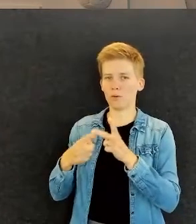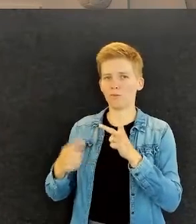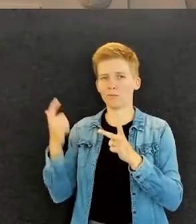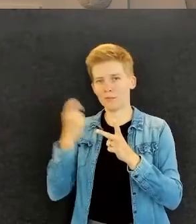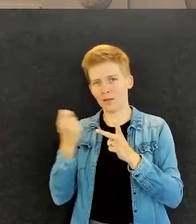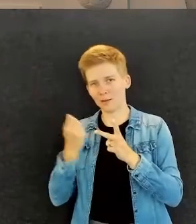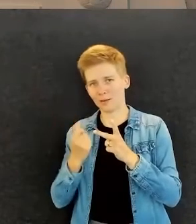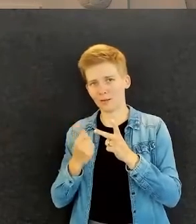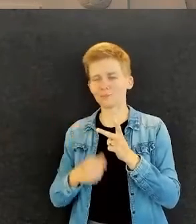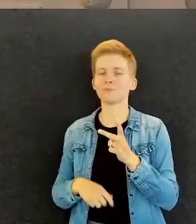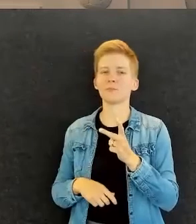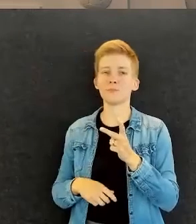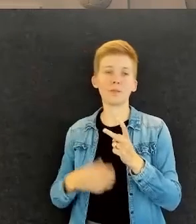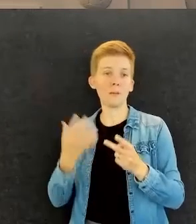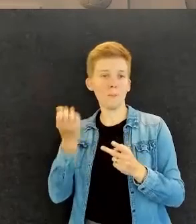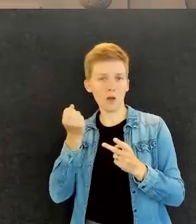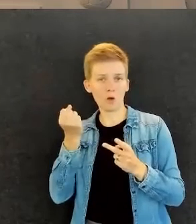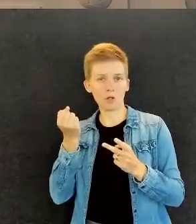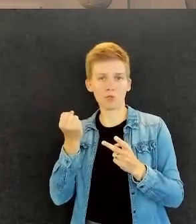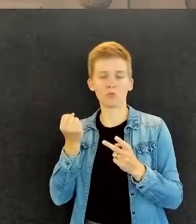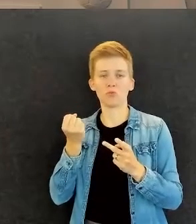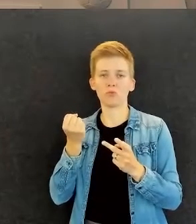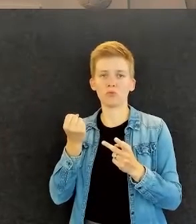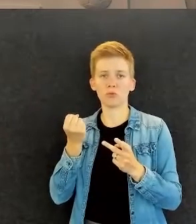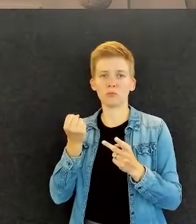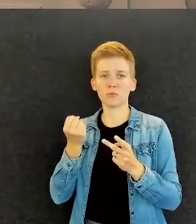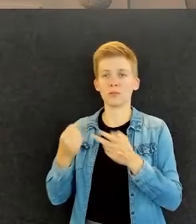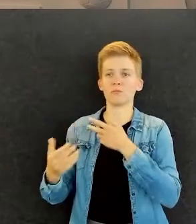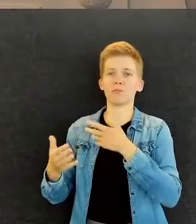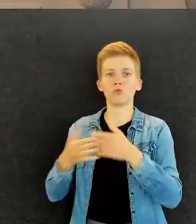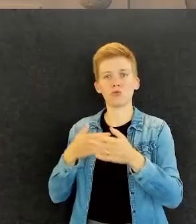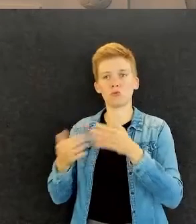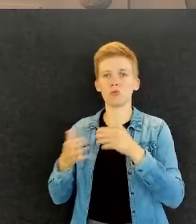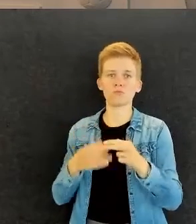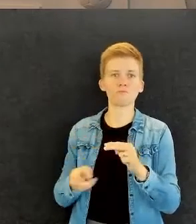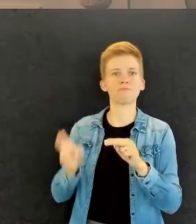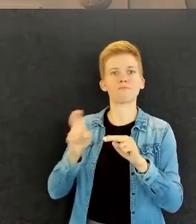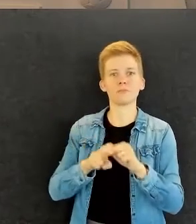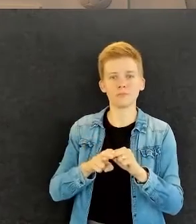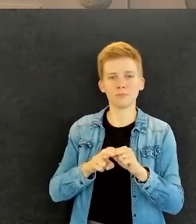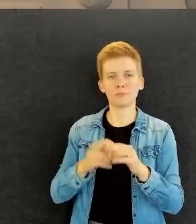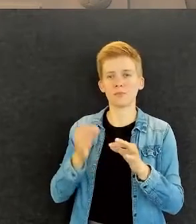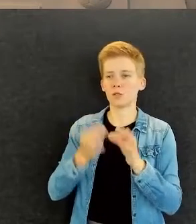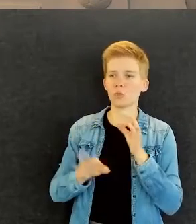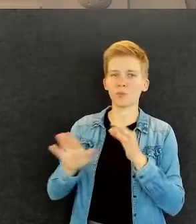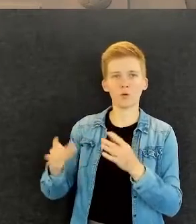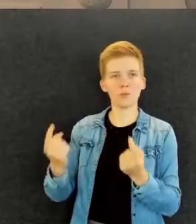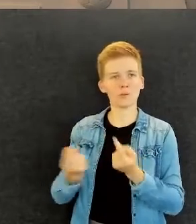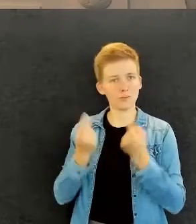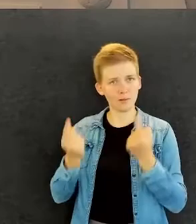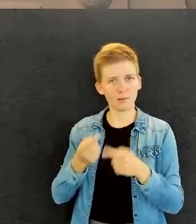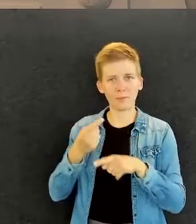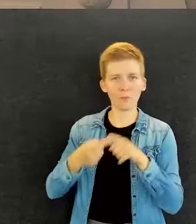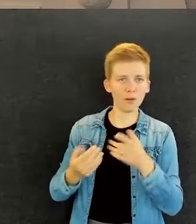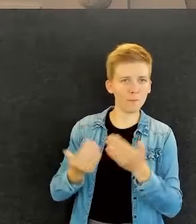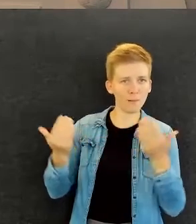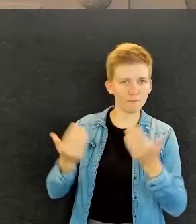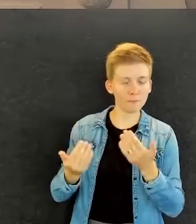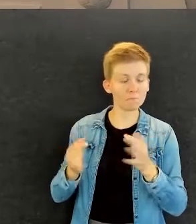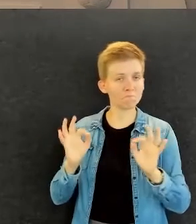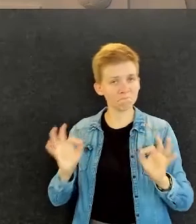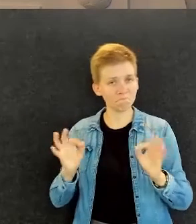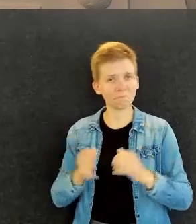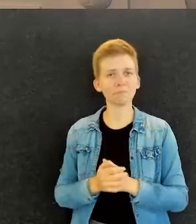löytyi sellainen mahdollisuus tehdä töitä ja mikä sopi siihen omaan tilanteeseen. Mutta